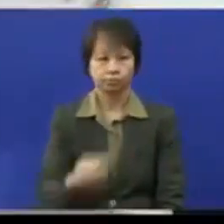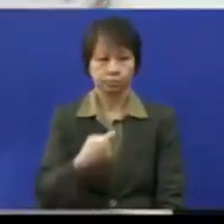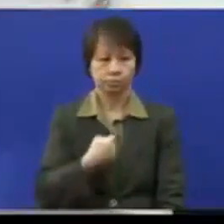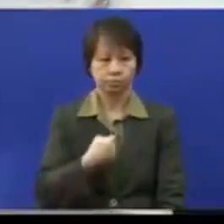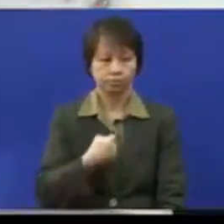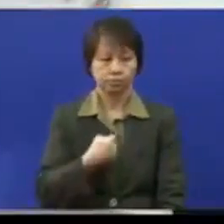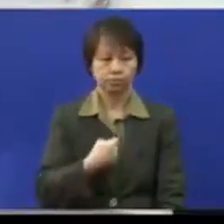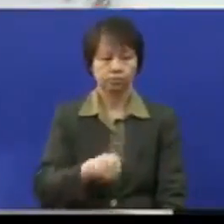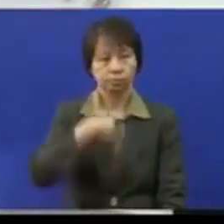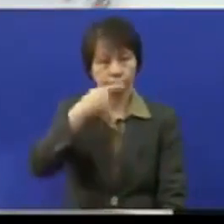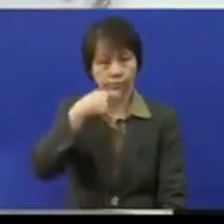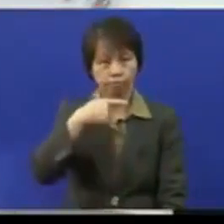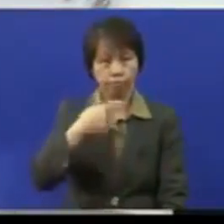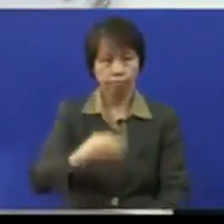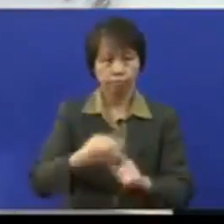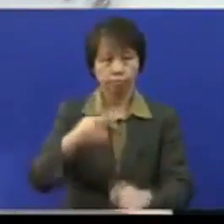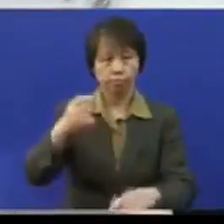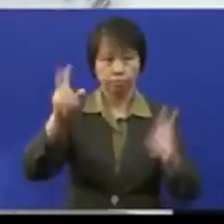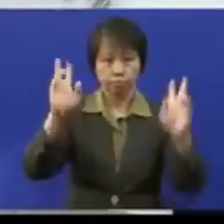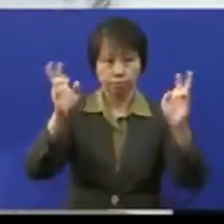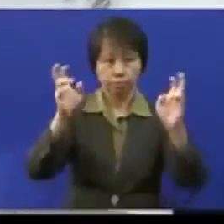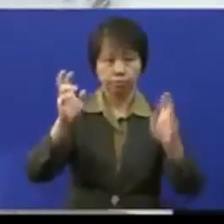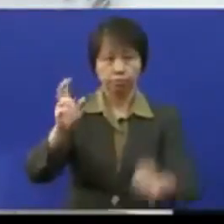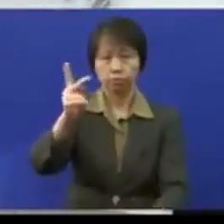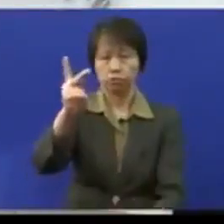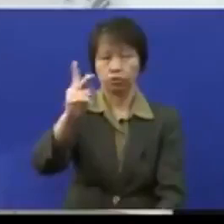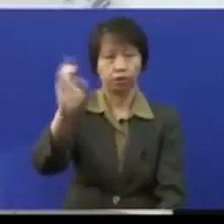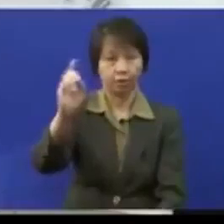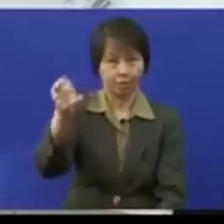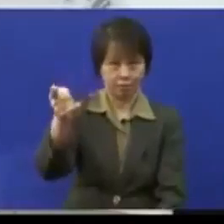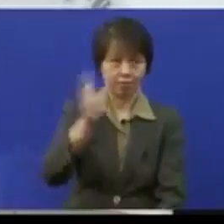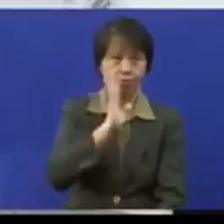dibawa oleh damai syarat utama tadi mengenai